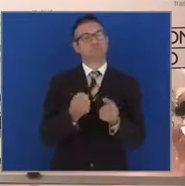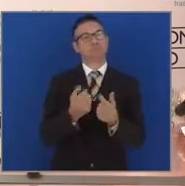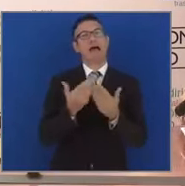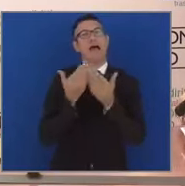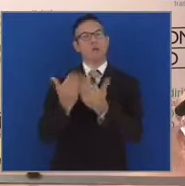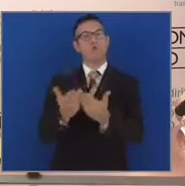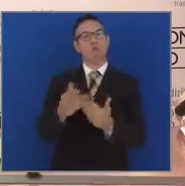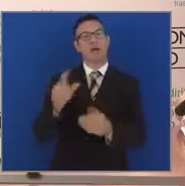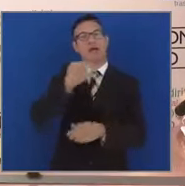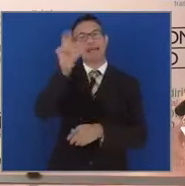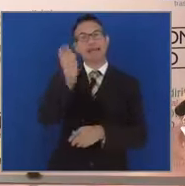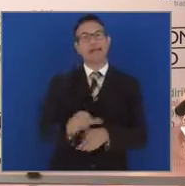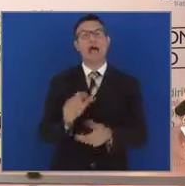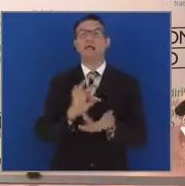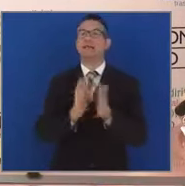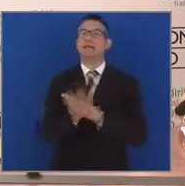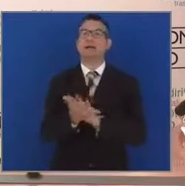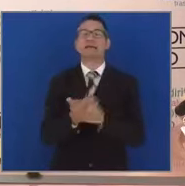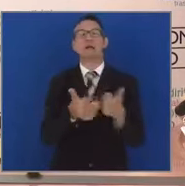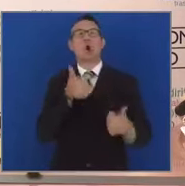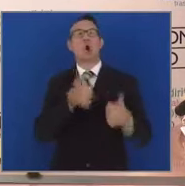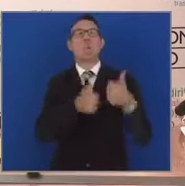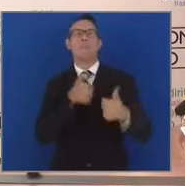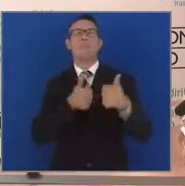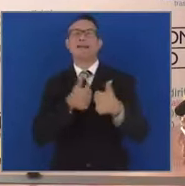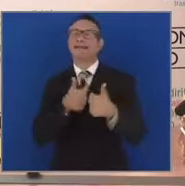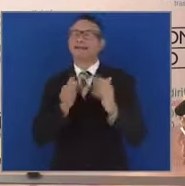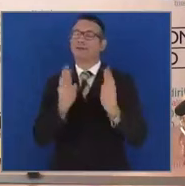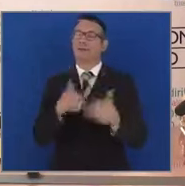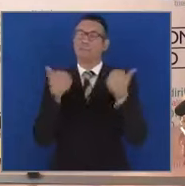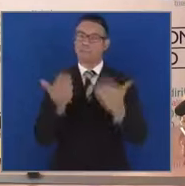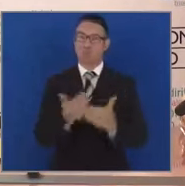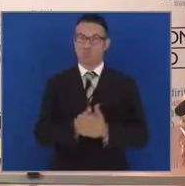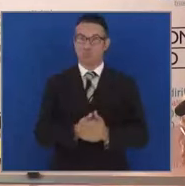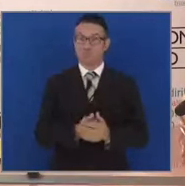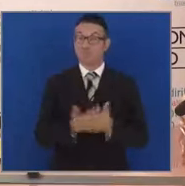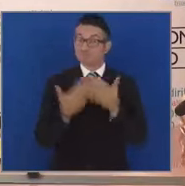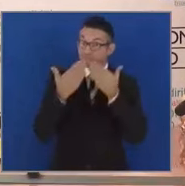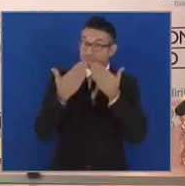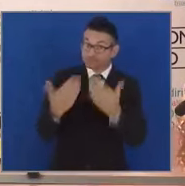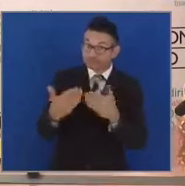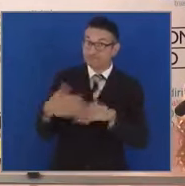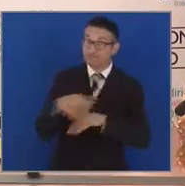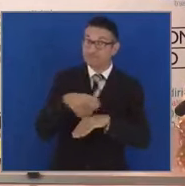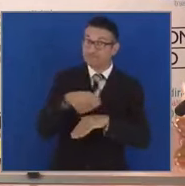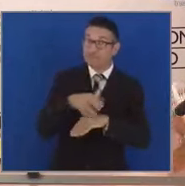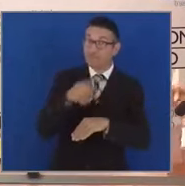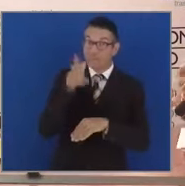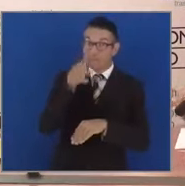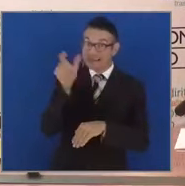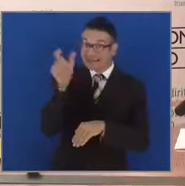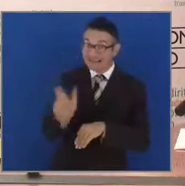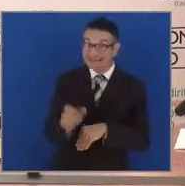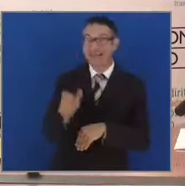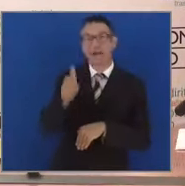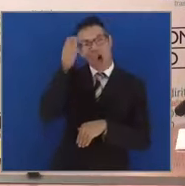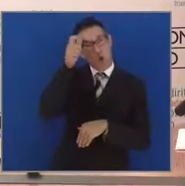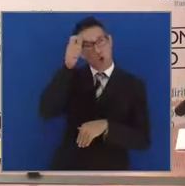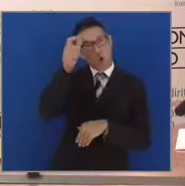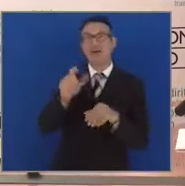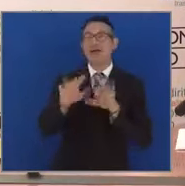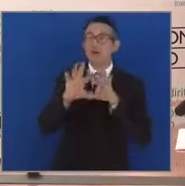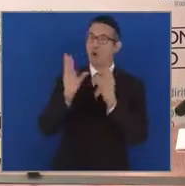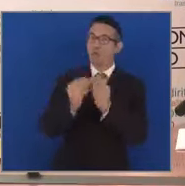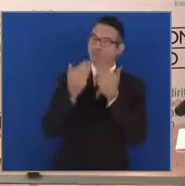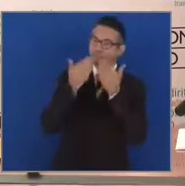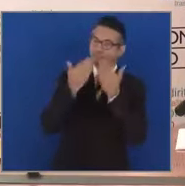competitiva. Per questo ringrazio di nuovo la Ministra e tutto il Governo, perché per quanto riguarda la